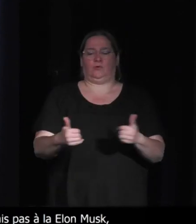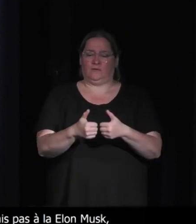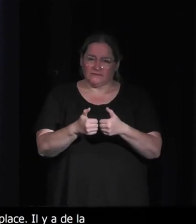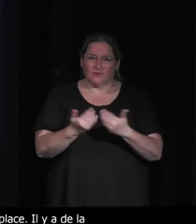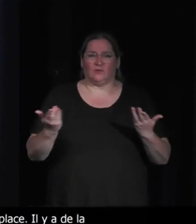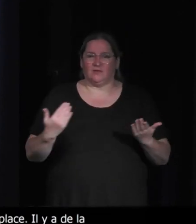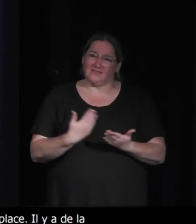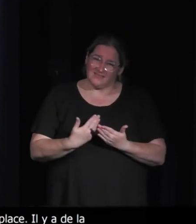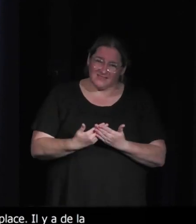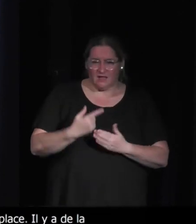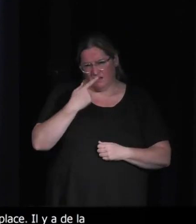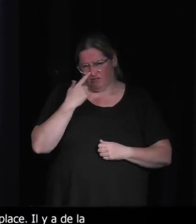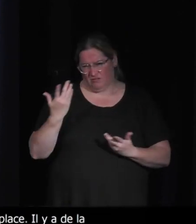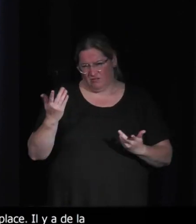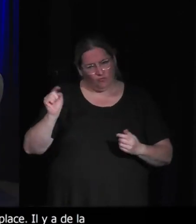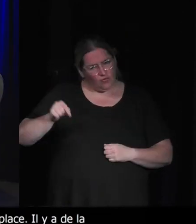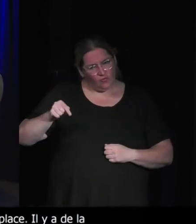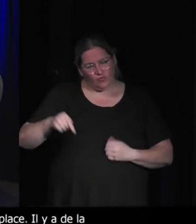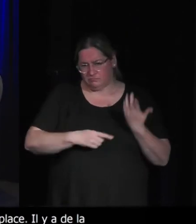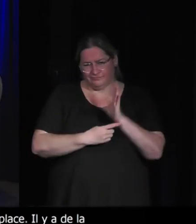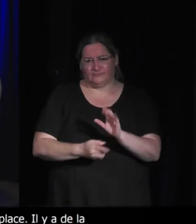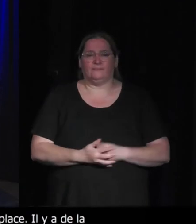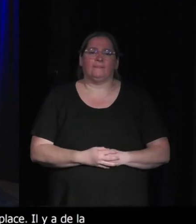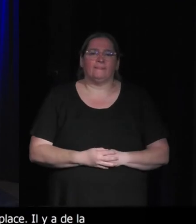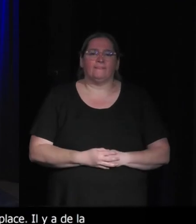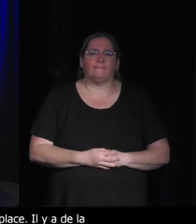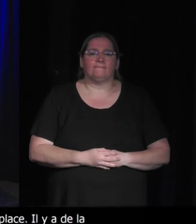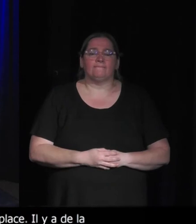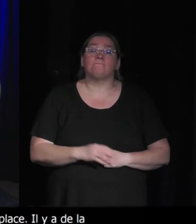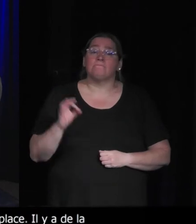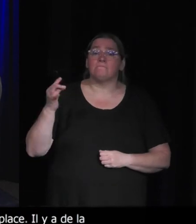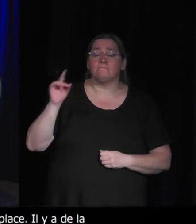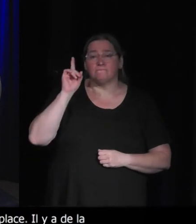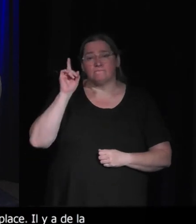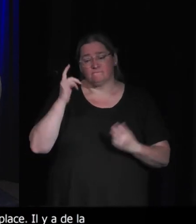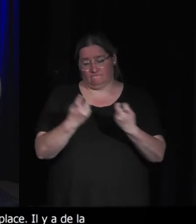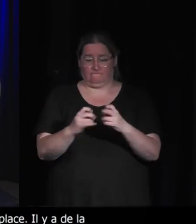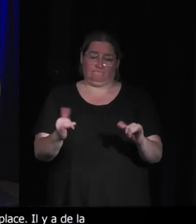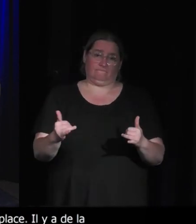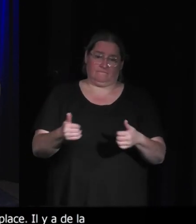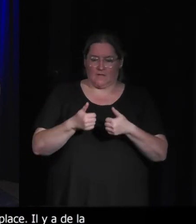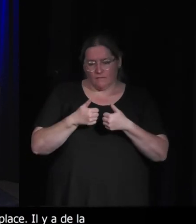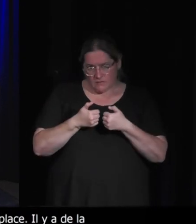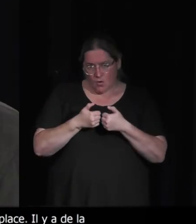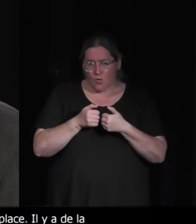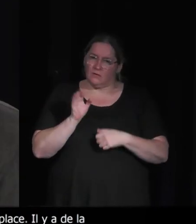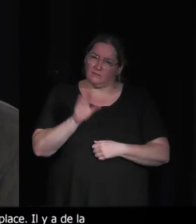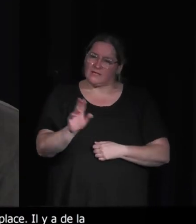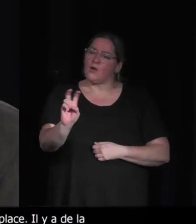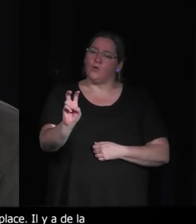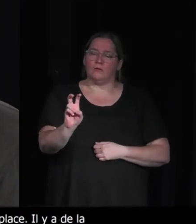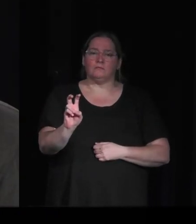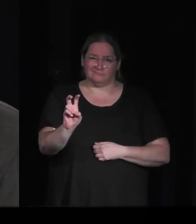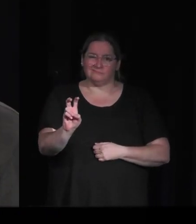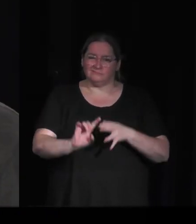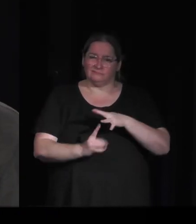un truc dont on aurait, je pense, encore pas mal besoin. On en parlera peut-être de l'émergence finalement de ces jeux vidéo un peu plus écolo, en tout cas,